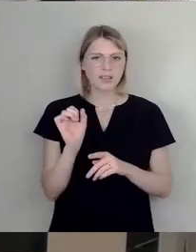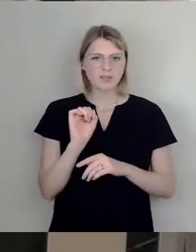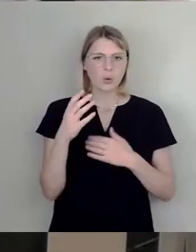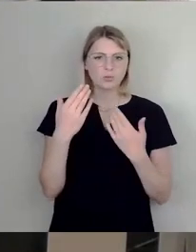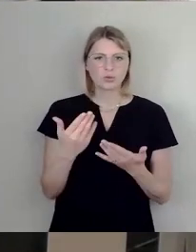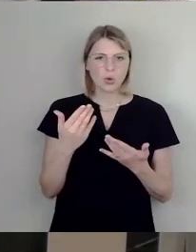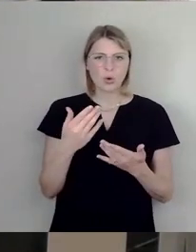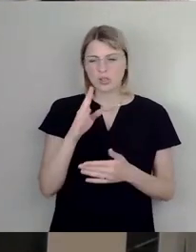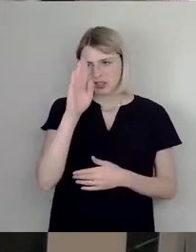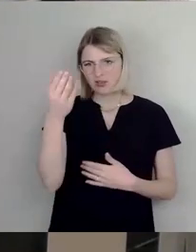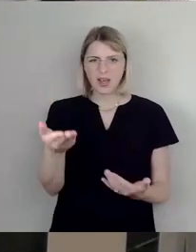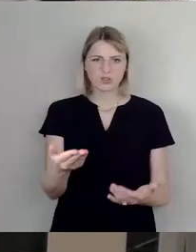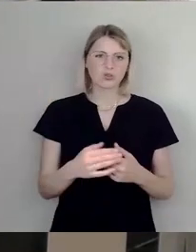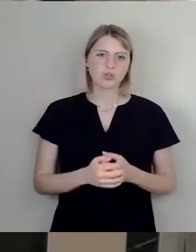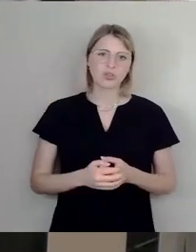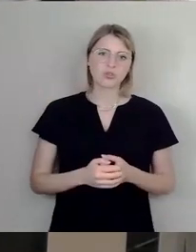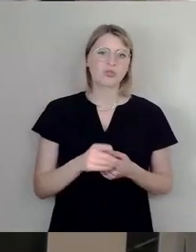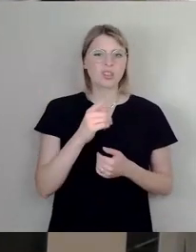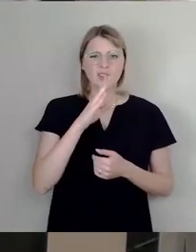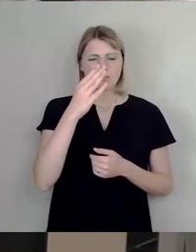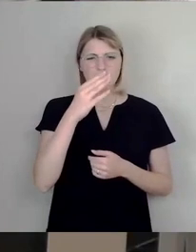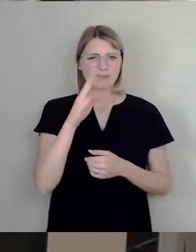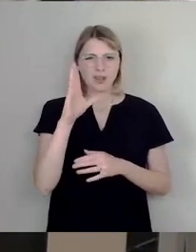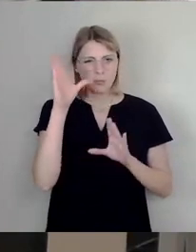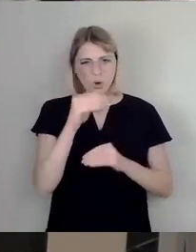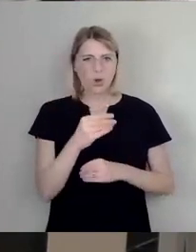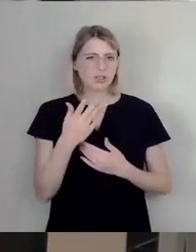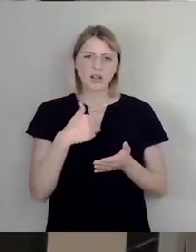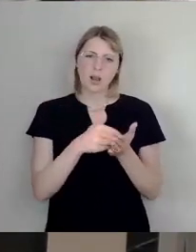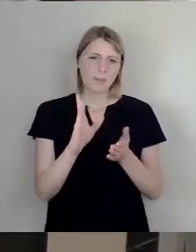wollen. Es ist Schwachsinn, es ist Blödsinn, es gehört abgelehnt. Danke.